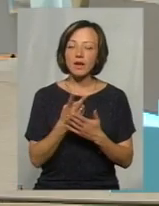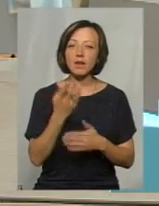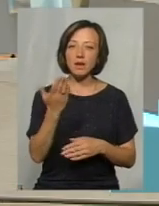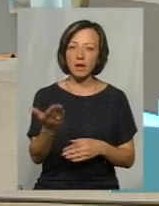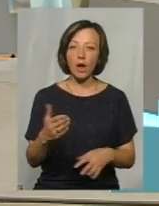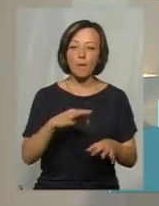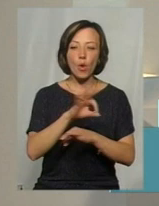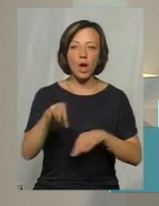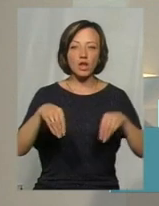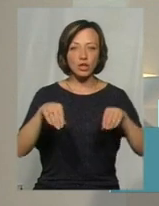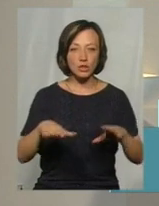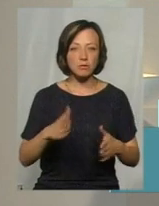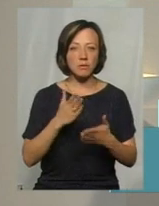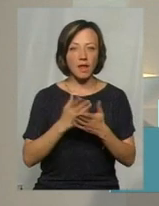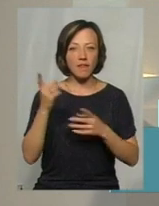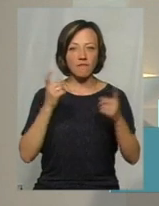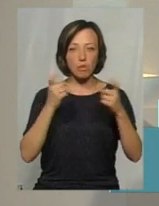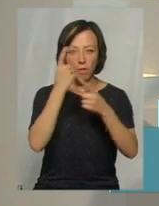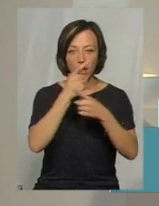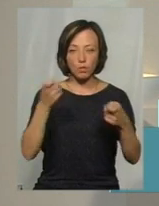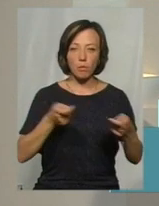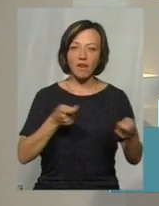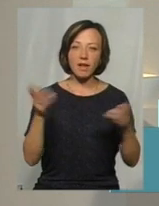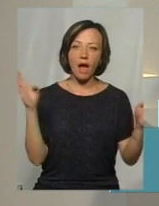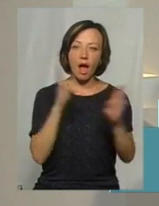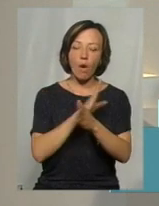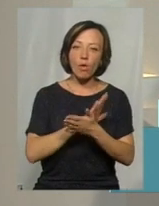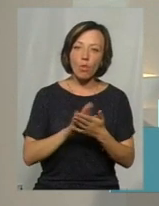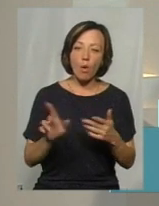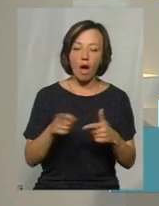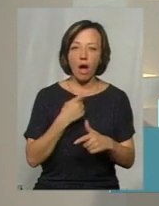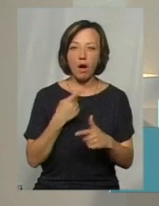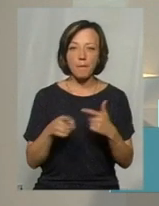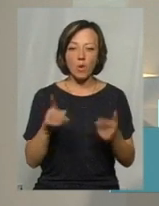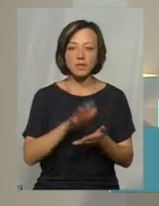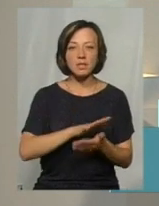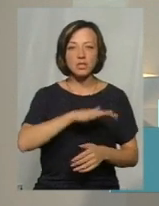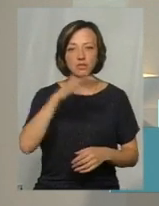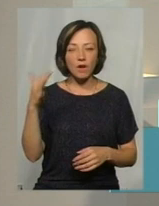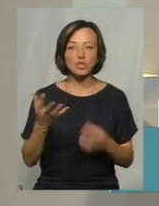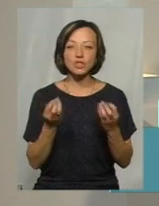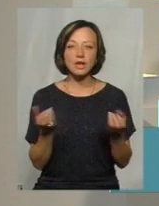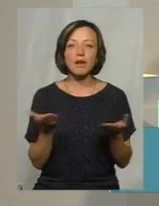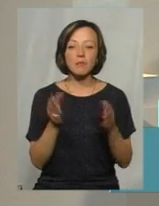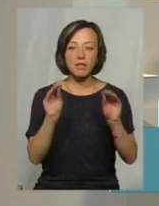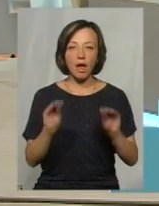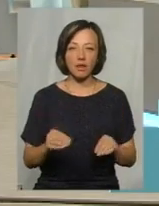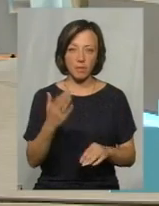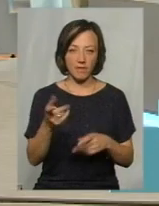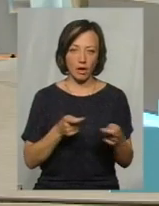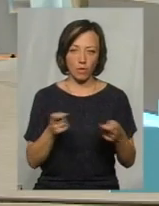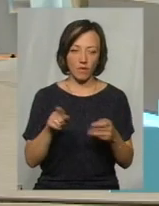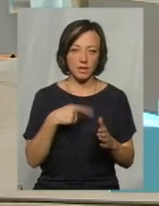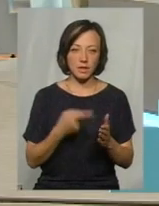можливо, керувалися якоюсь інформацією управління екології, можливо, якимись даними зі сміттєзвалища, чи ще якими даними керувалися?